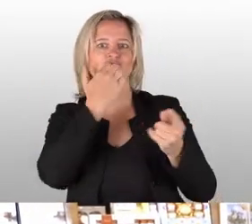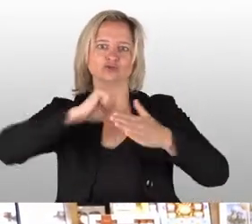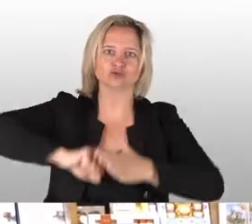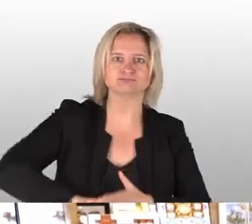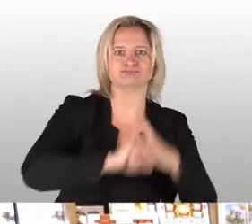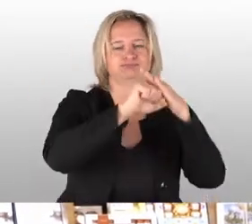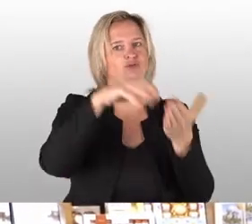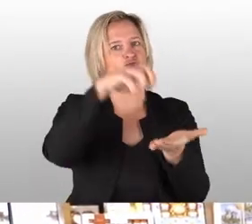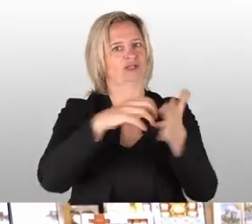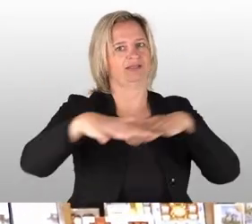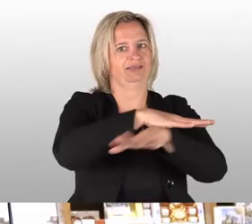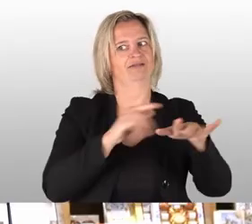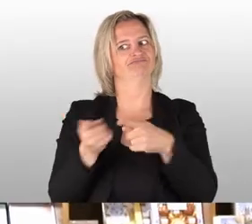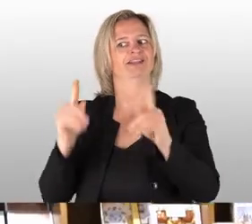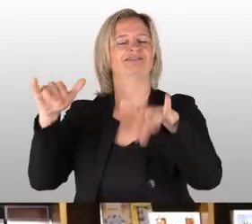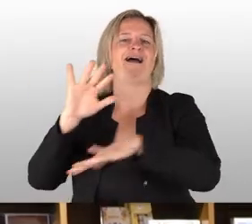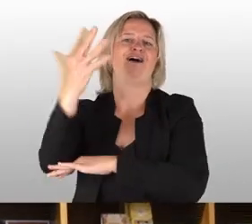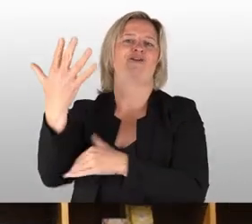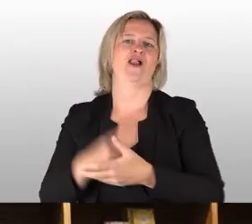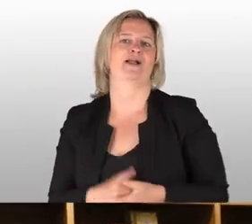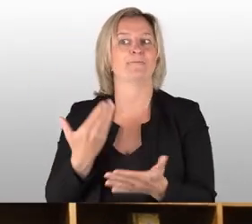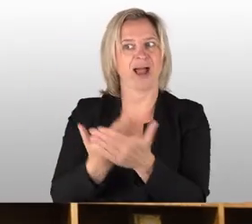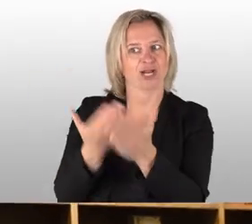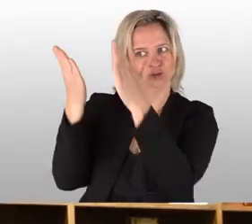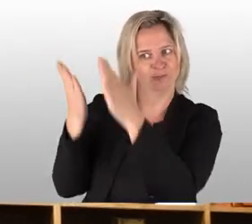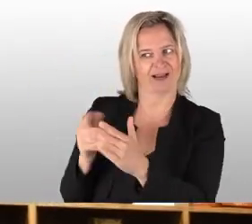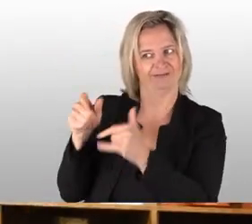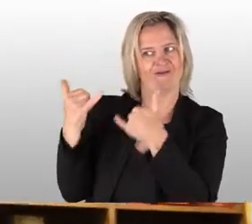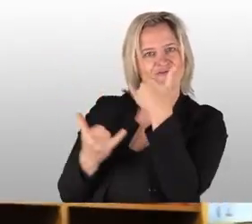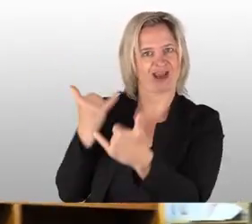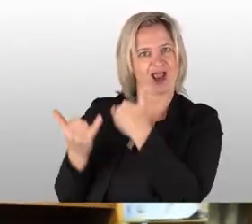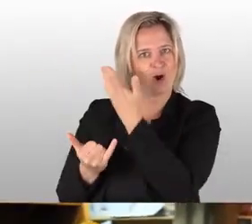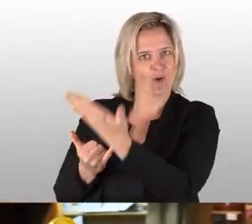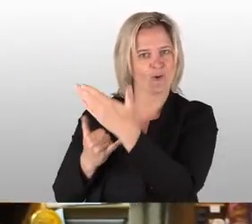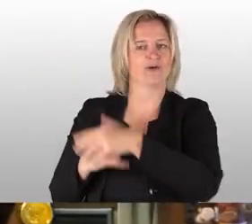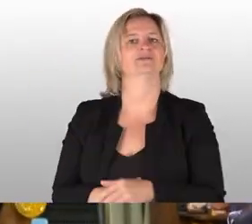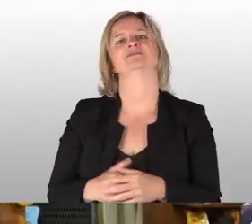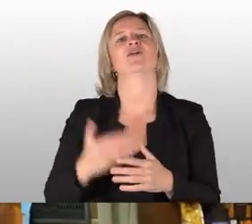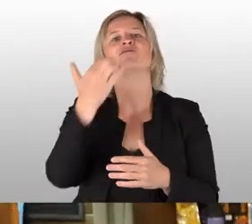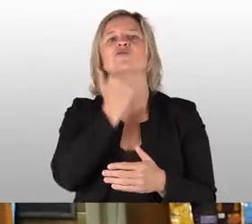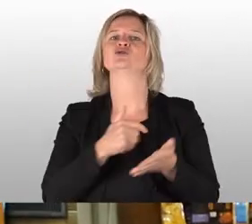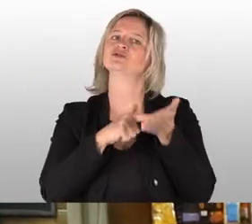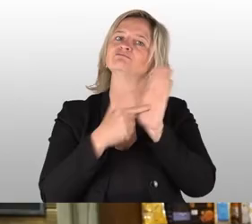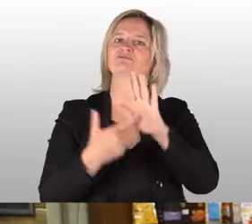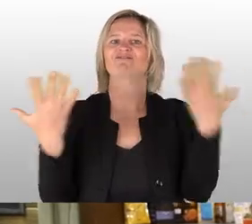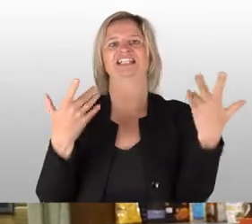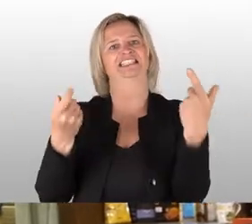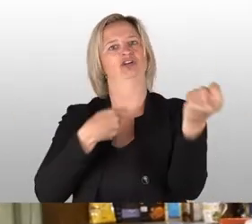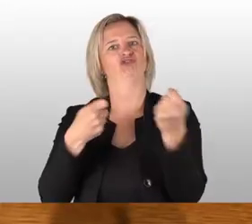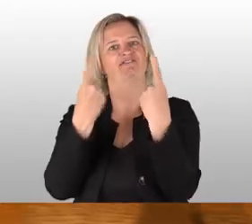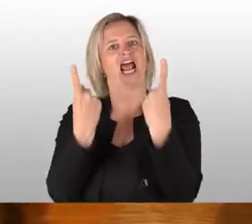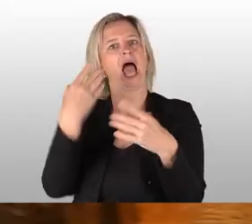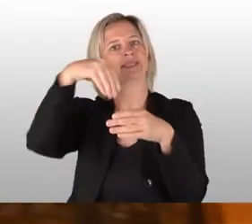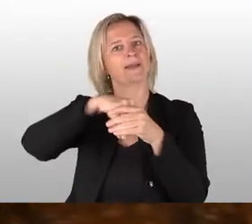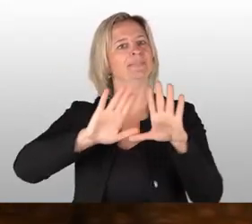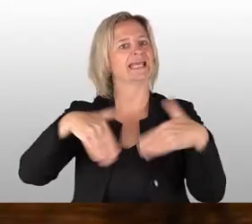leiten möchten und das auch sehr erfolgreich tun. Beispielhaft dafür die Dame, die neben mir steht und die gerne ihren Laden vorstellen möchte.